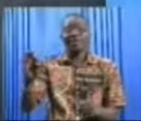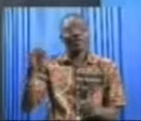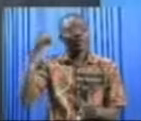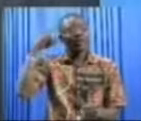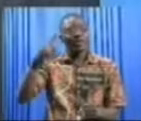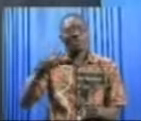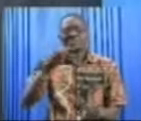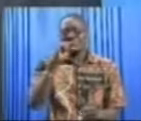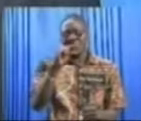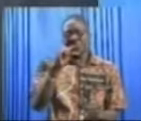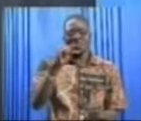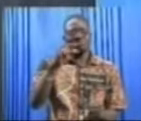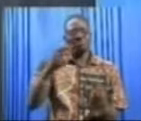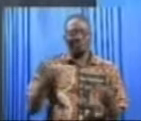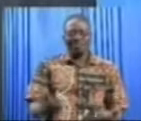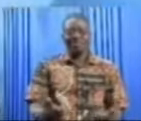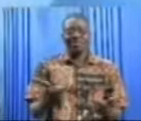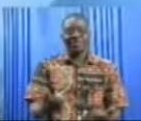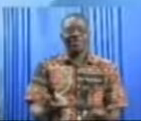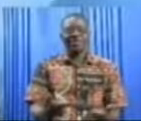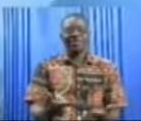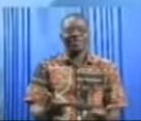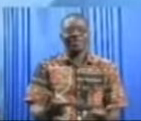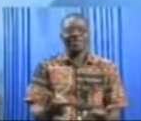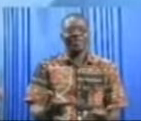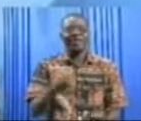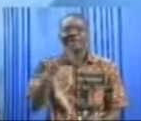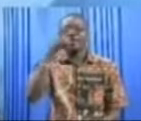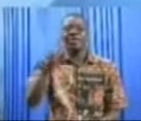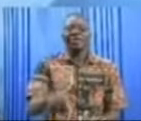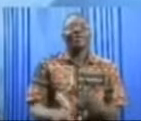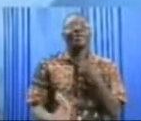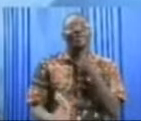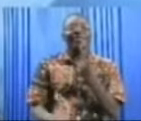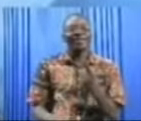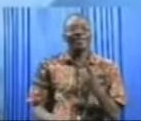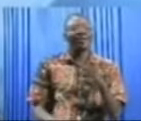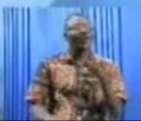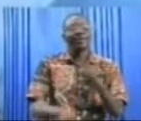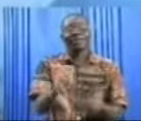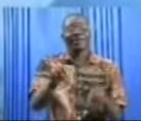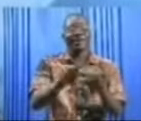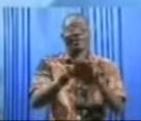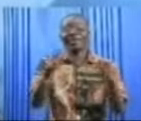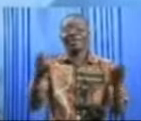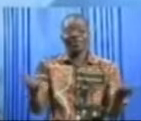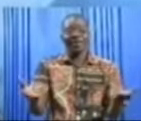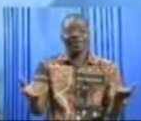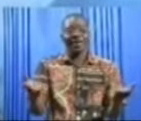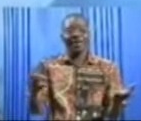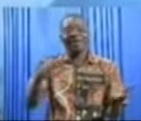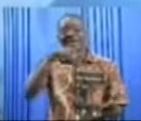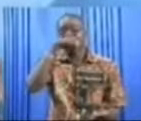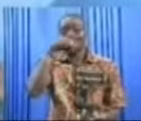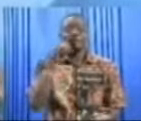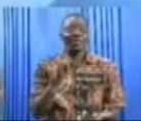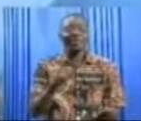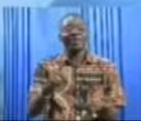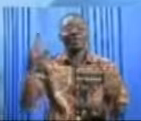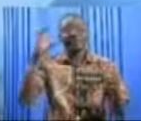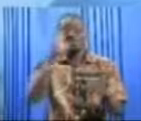score un peu lourd quand même. Et il faut dire que normalement, ce sera un match ouvert parce que le Gabon, ayant une chance de se qualifier,